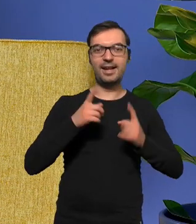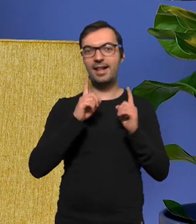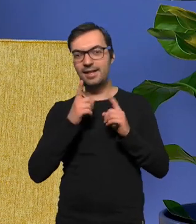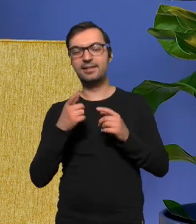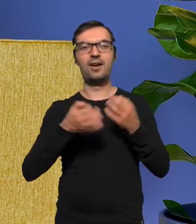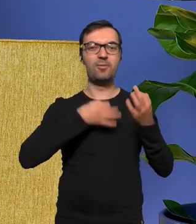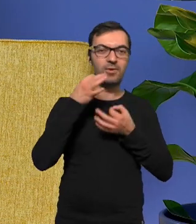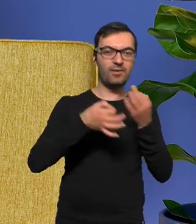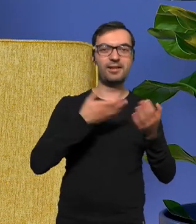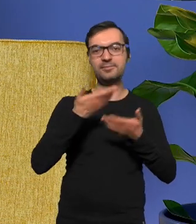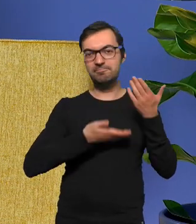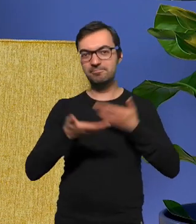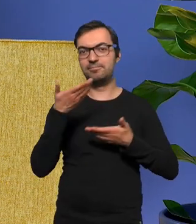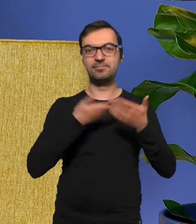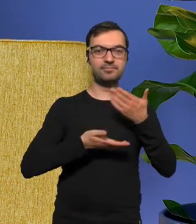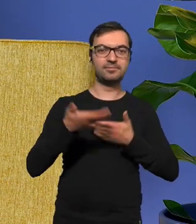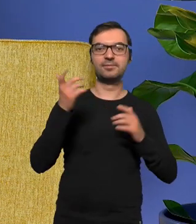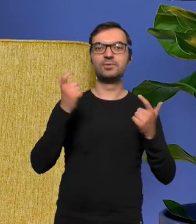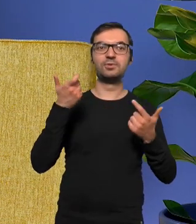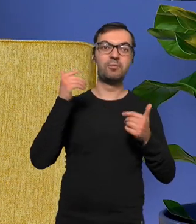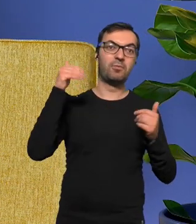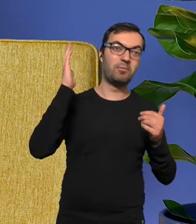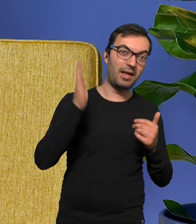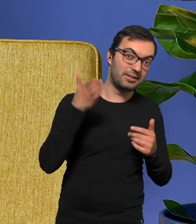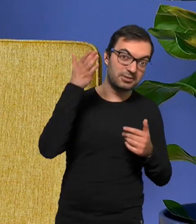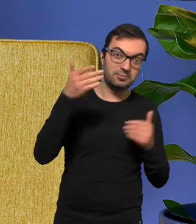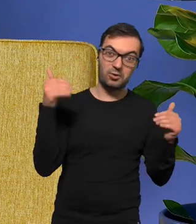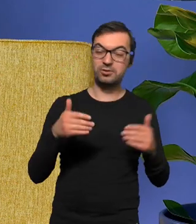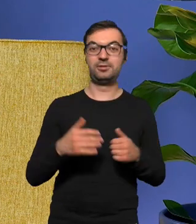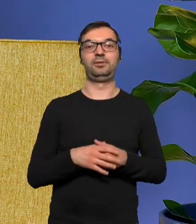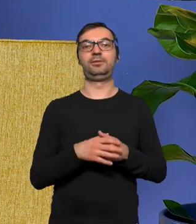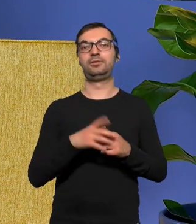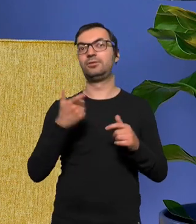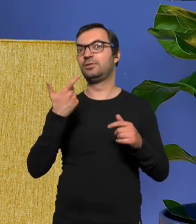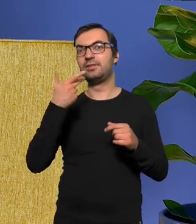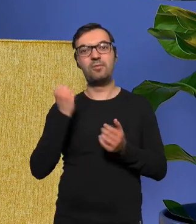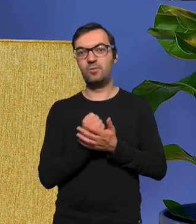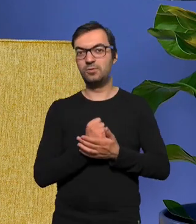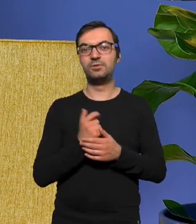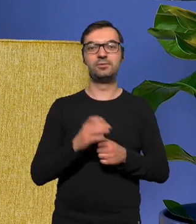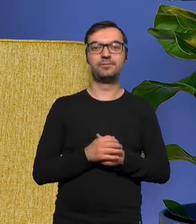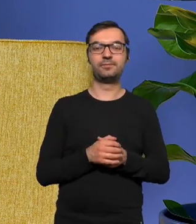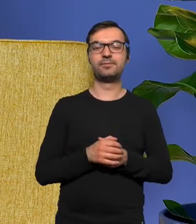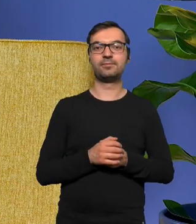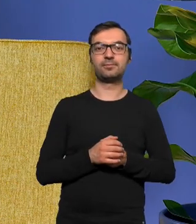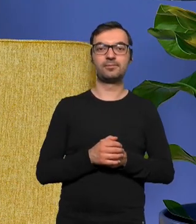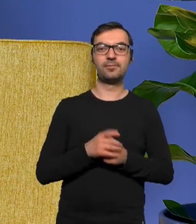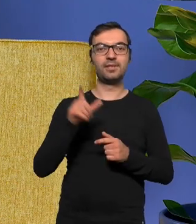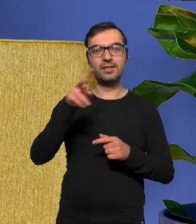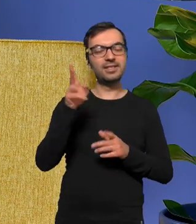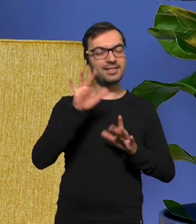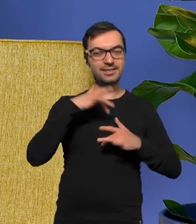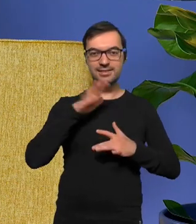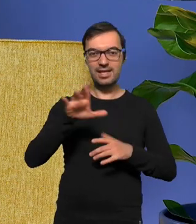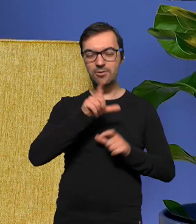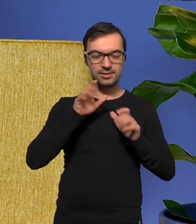chwilę poopowiadaliśmy sobie co może być a co nie musi i to cały czas jest w nich